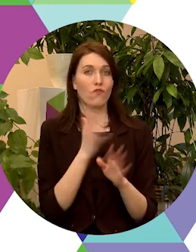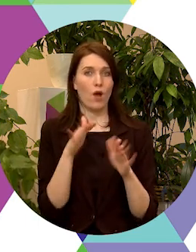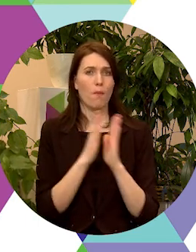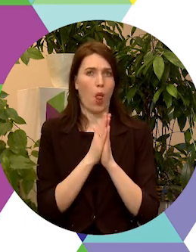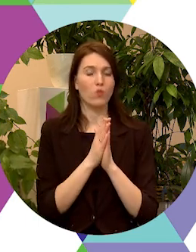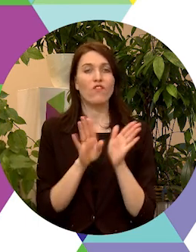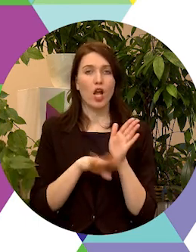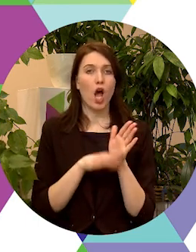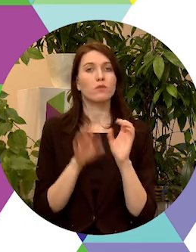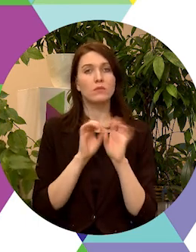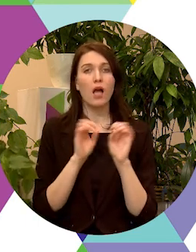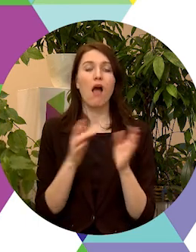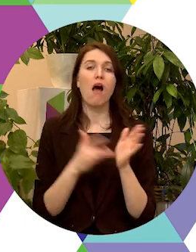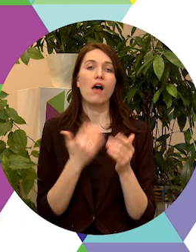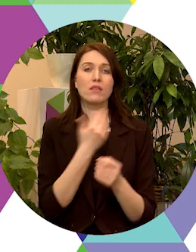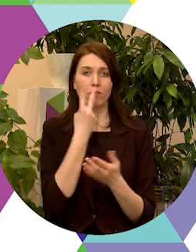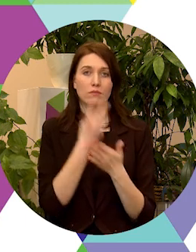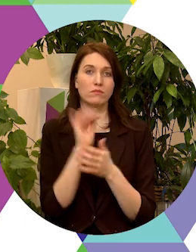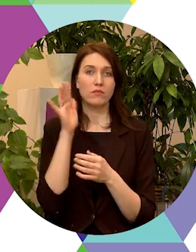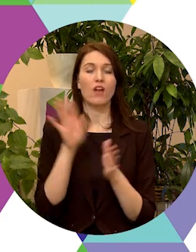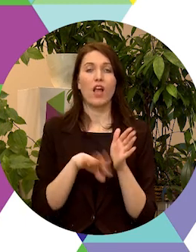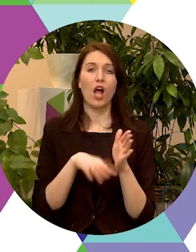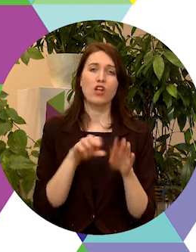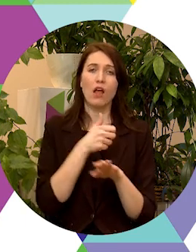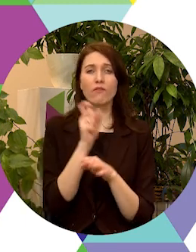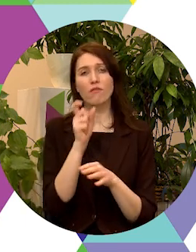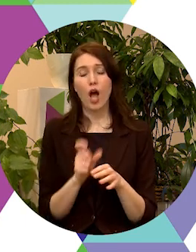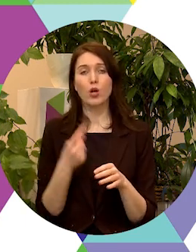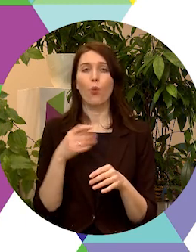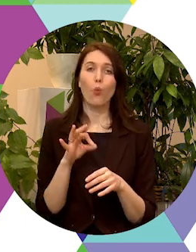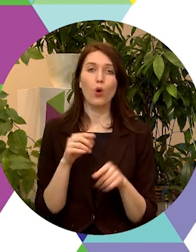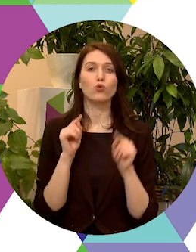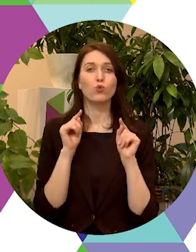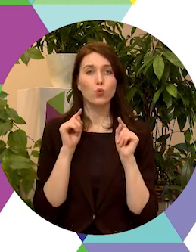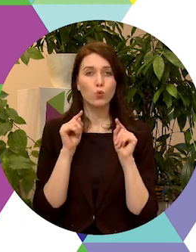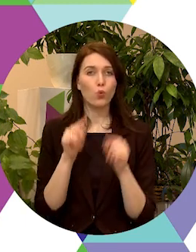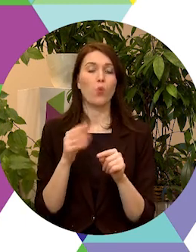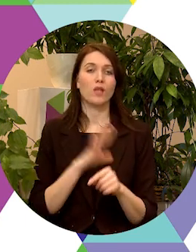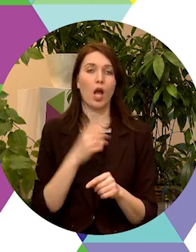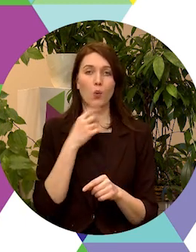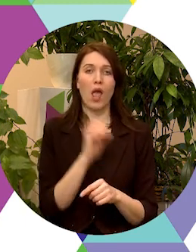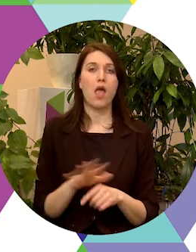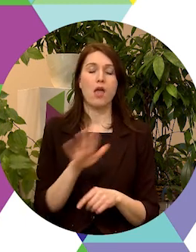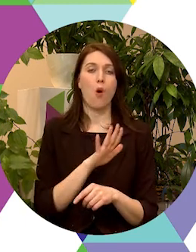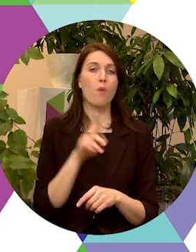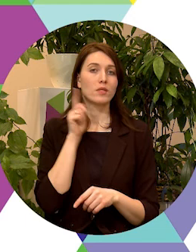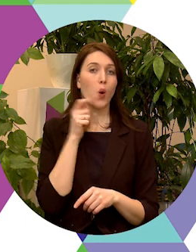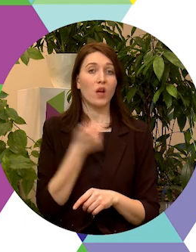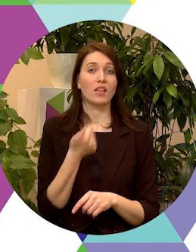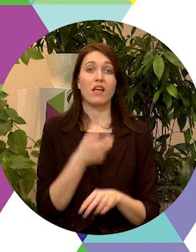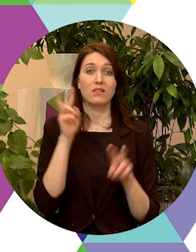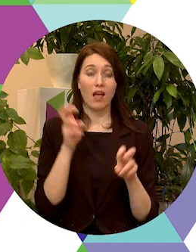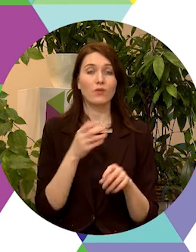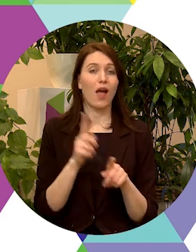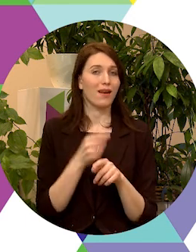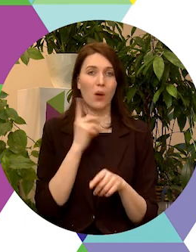vienkārši nokomentēt, kāda ir tava vīzija, varbūt vienkārši atslēga vārdi. Ko tu sagaidi no Eiropas jaunatnes gada, un ne tikai